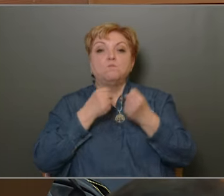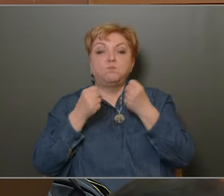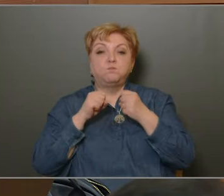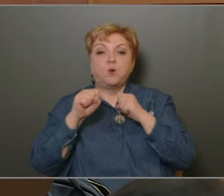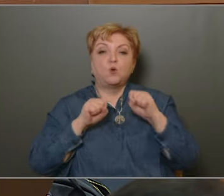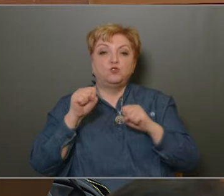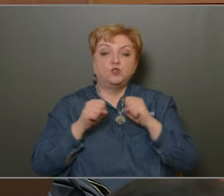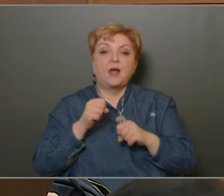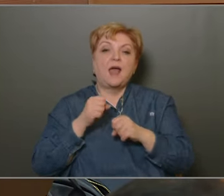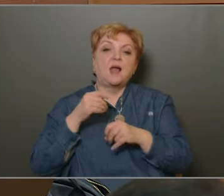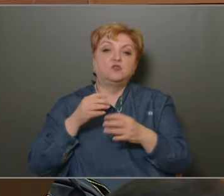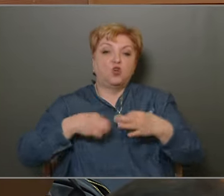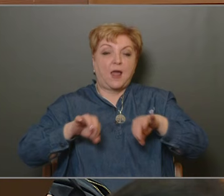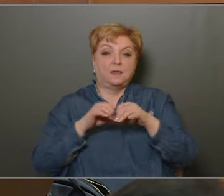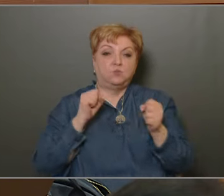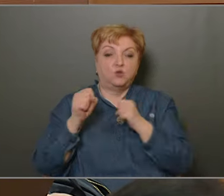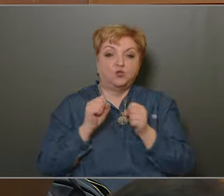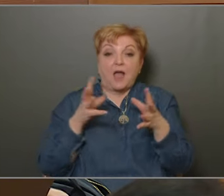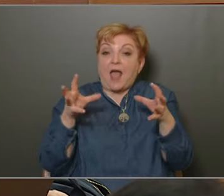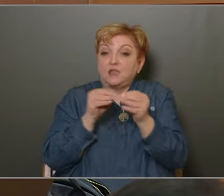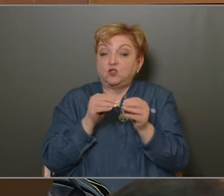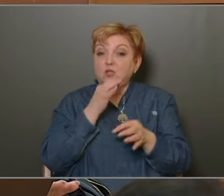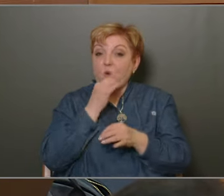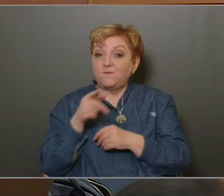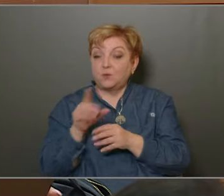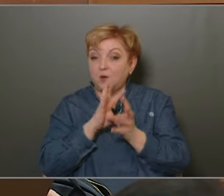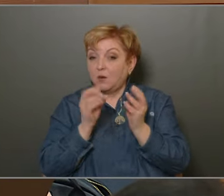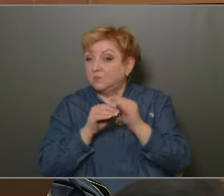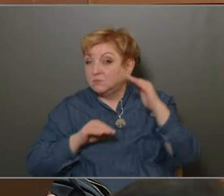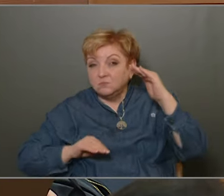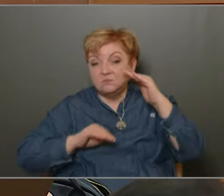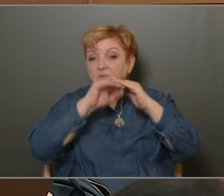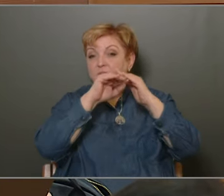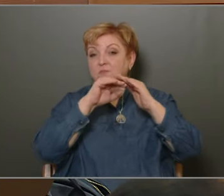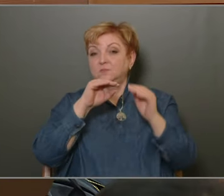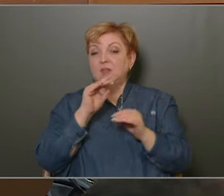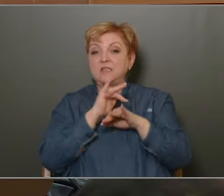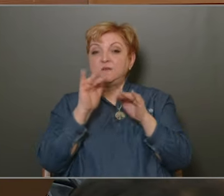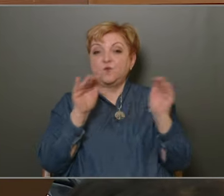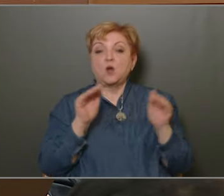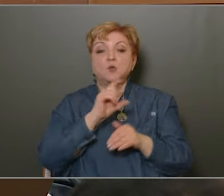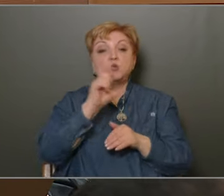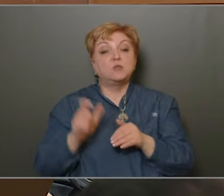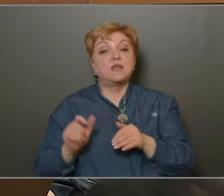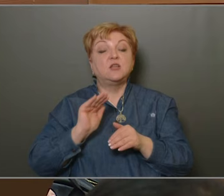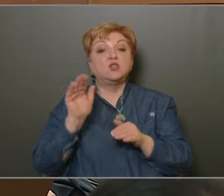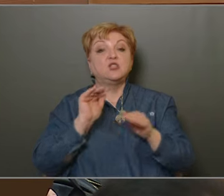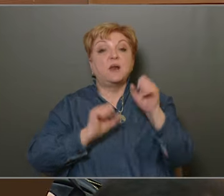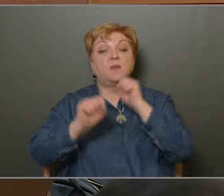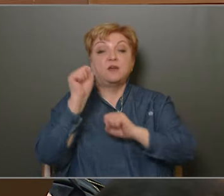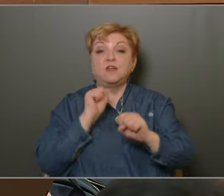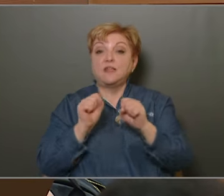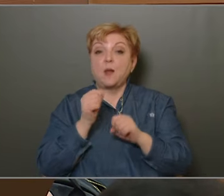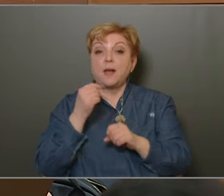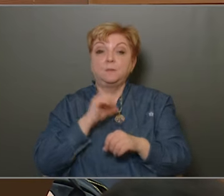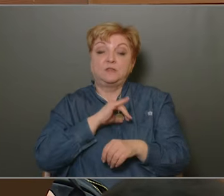Családi Bölcsödei Hálózat és az Egyesített Ovoda együttesen rendkívül magas színvonalú szociális és gyermekvédelmi ellátást biztosítanak a